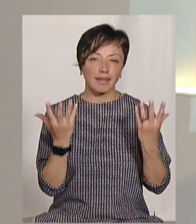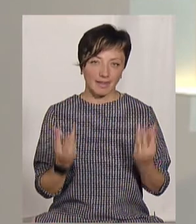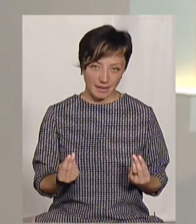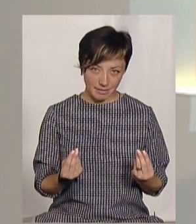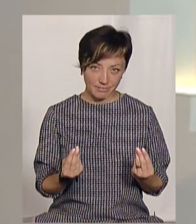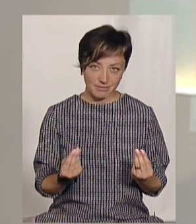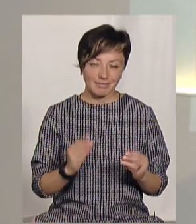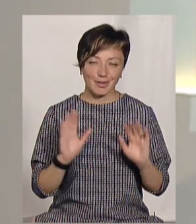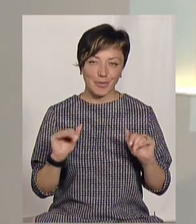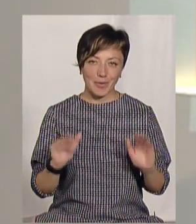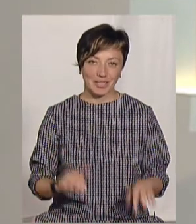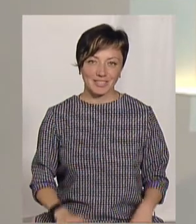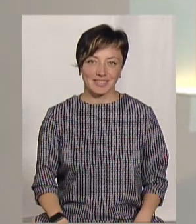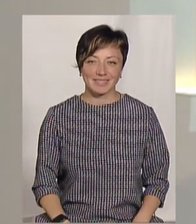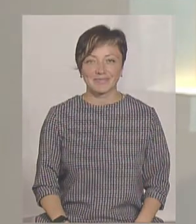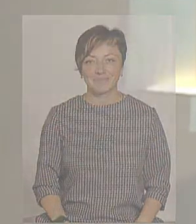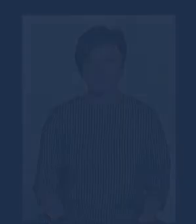вихідних. До побачення.